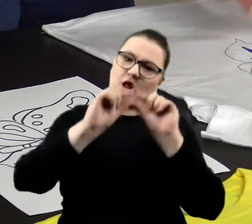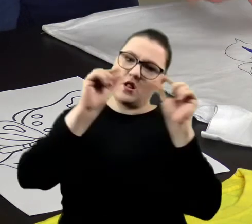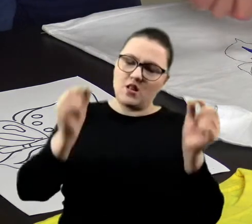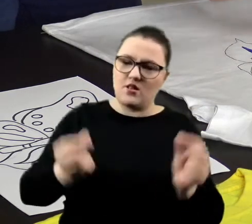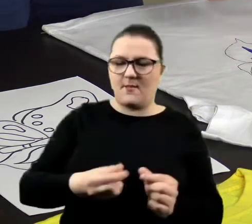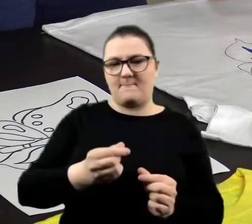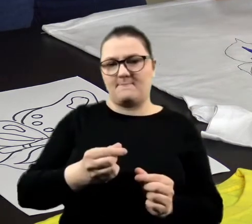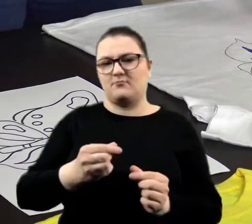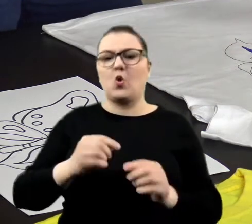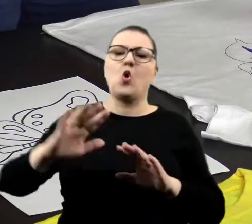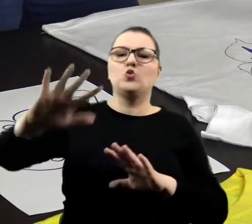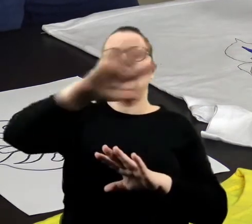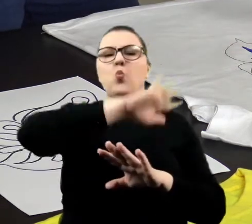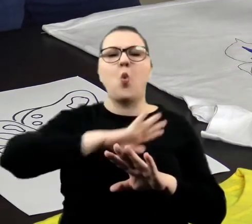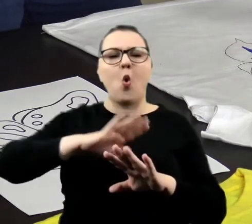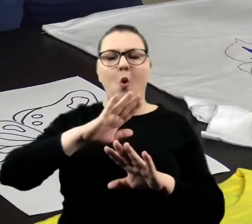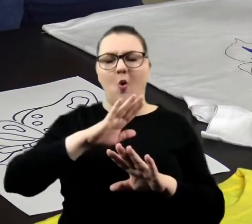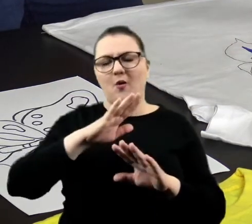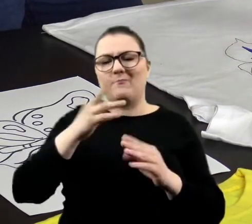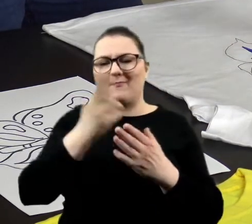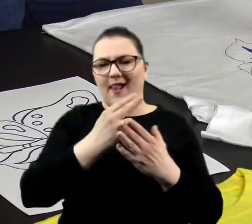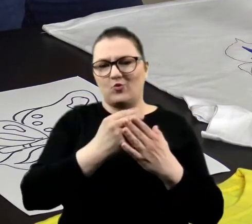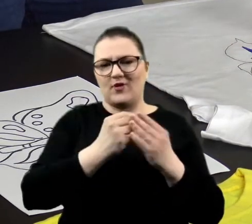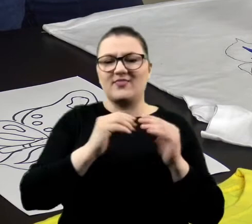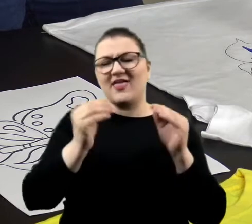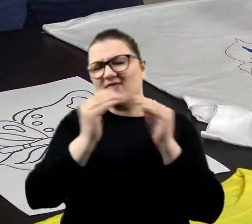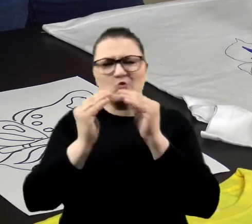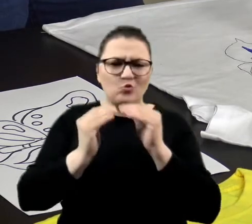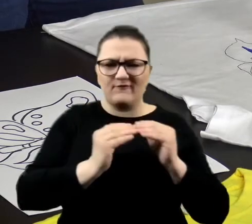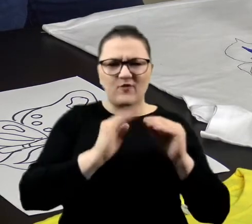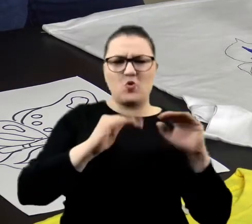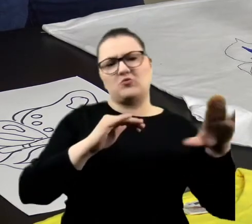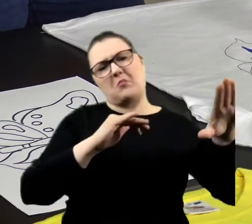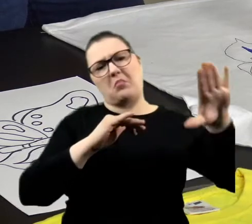malować tło, to możemy te nierówności troszeczkę na nie najechać.